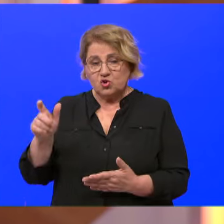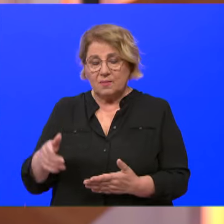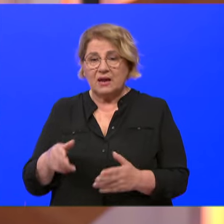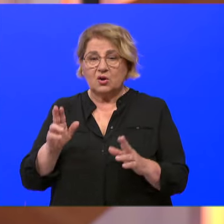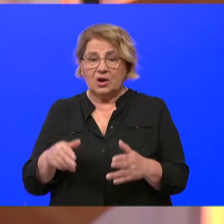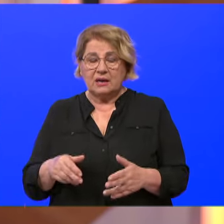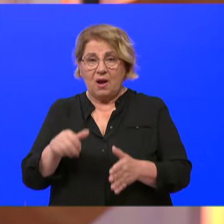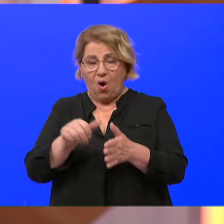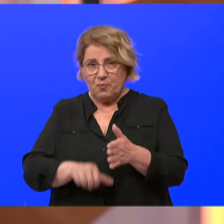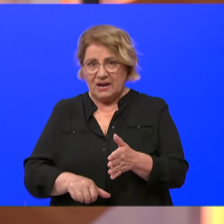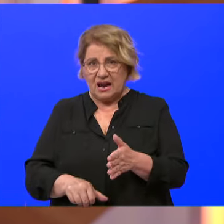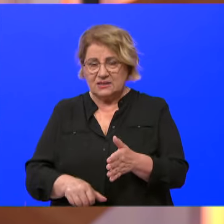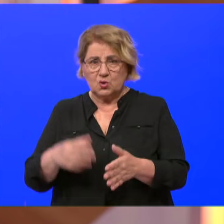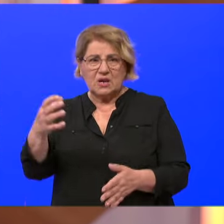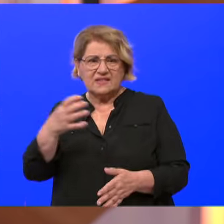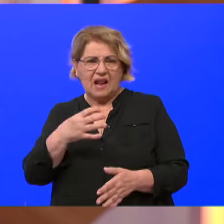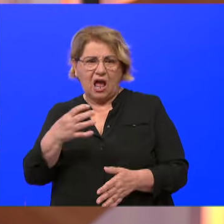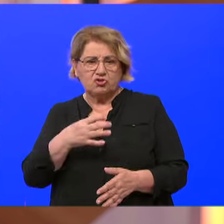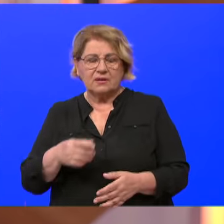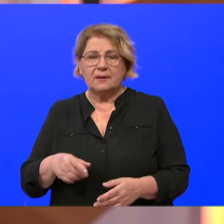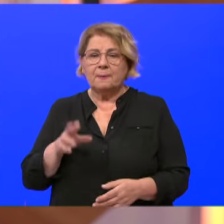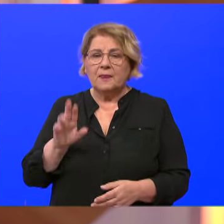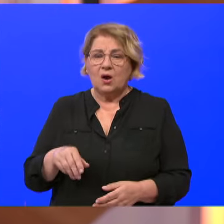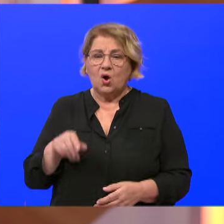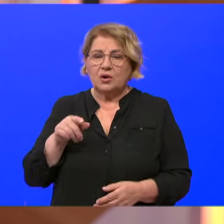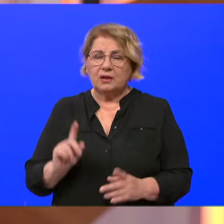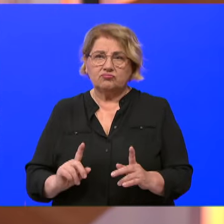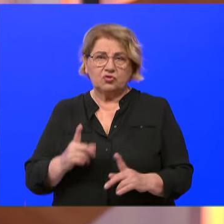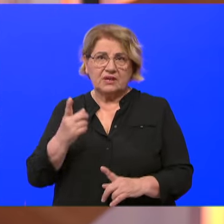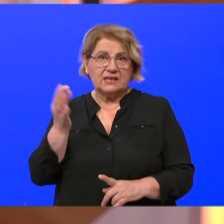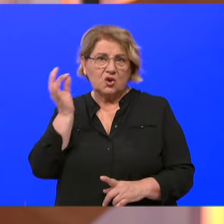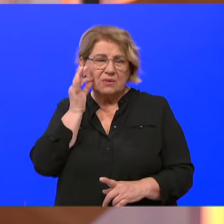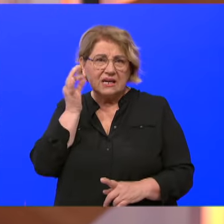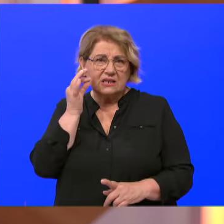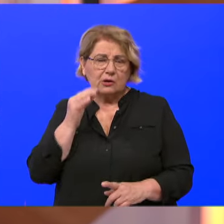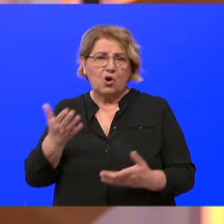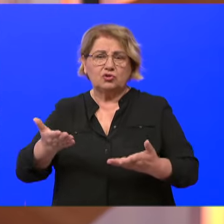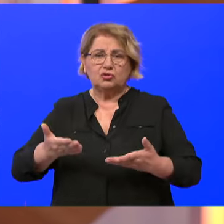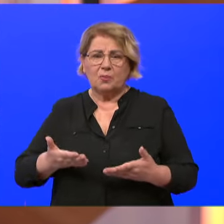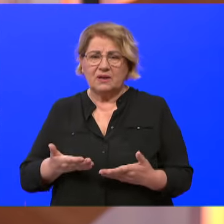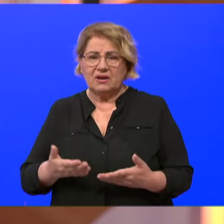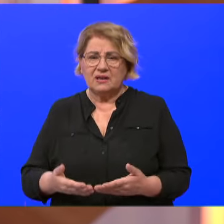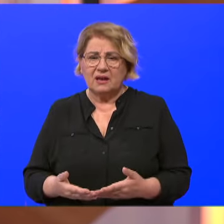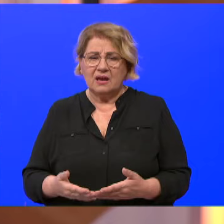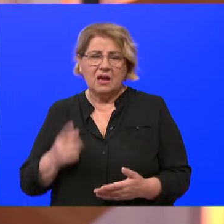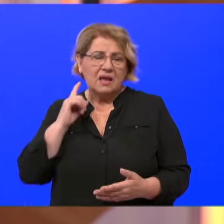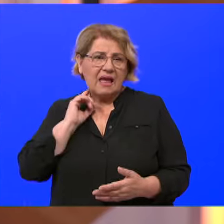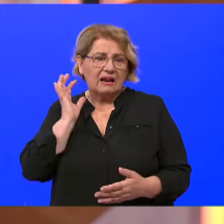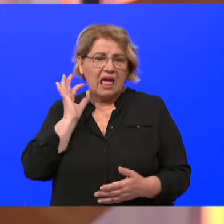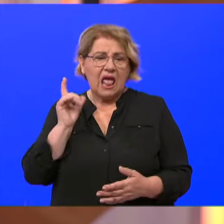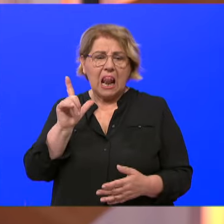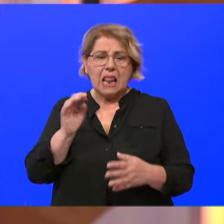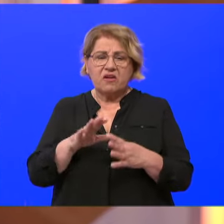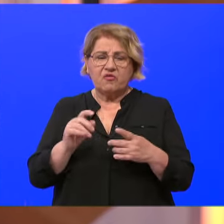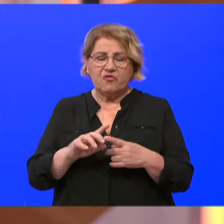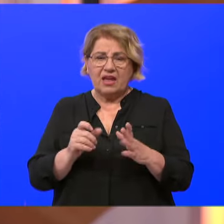prošao operaciju i zračenje, on je u visokom riziku od dobivanja limfedema. Da li je bio